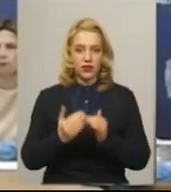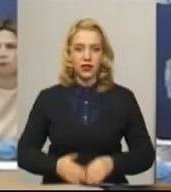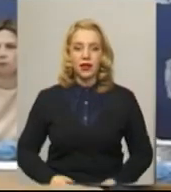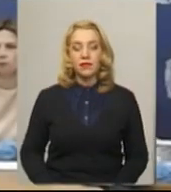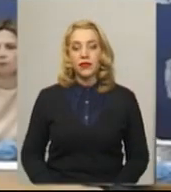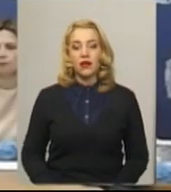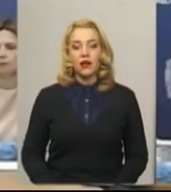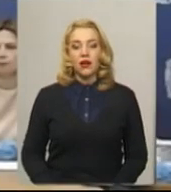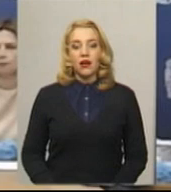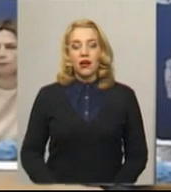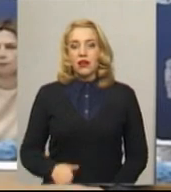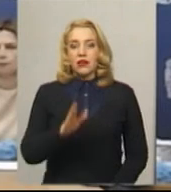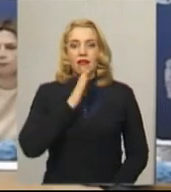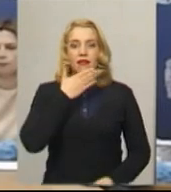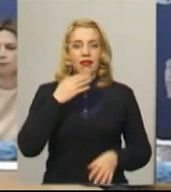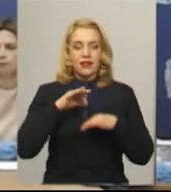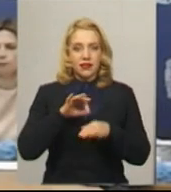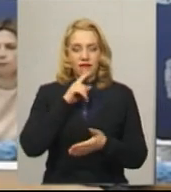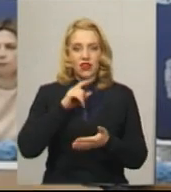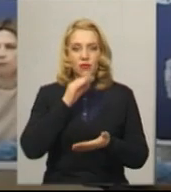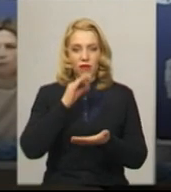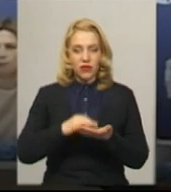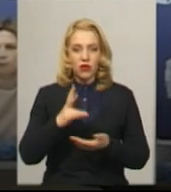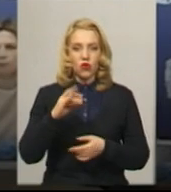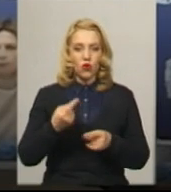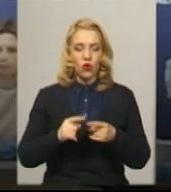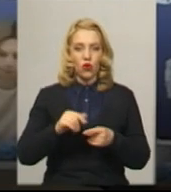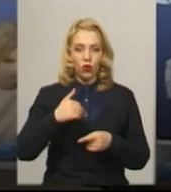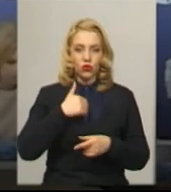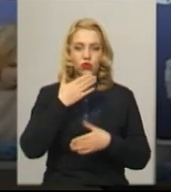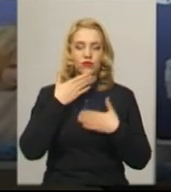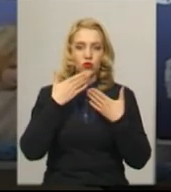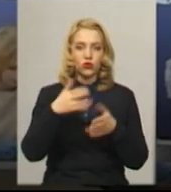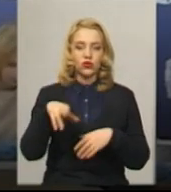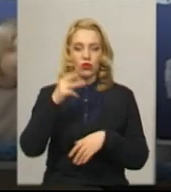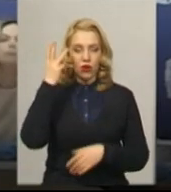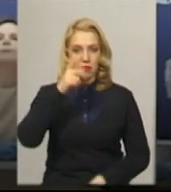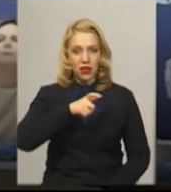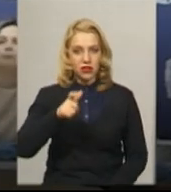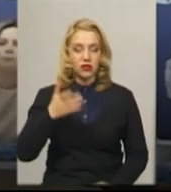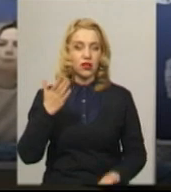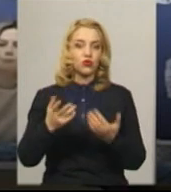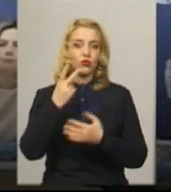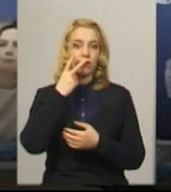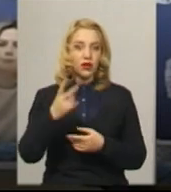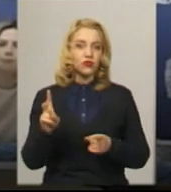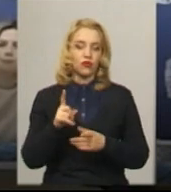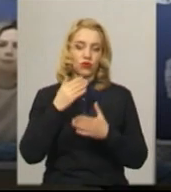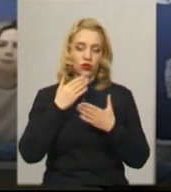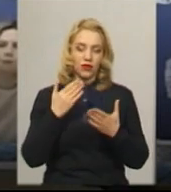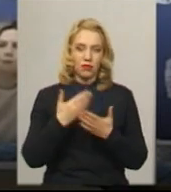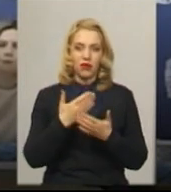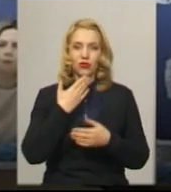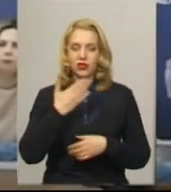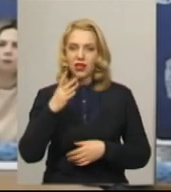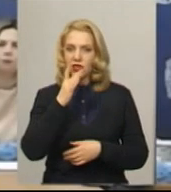Зважаючи на це, вона несе відповідальність. Але в цьому контексті я хочу звернутися до хмельничан. Якщо ви бачите, що особливо останнім часом, тиждень